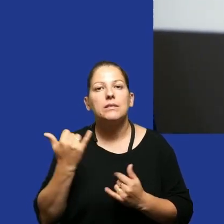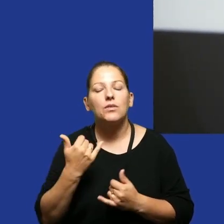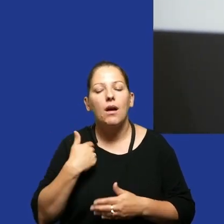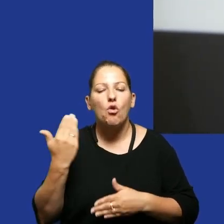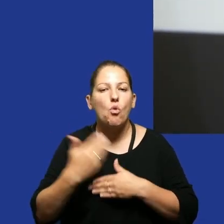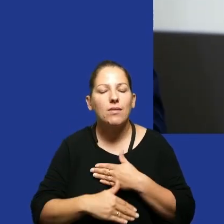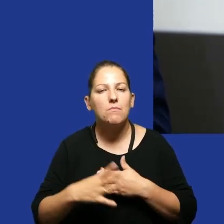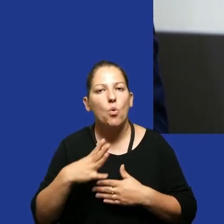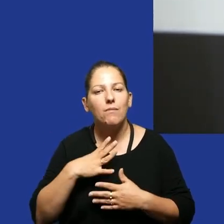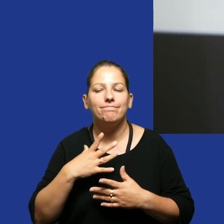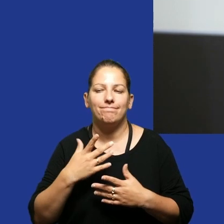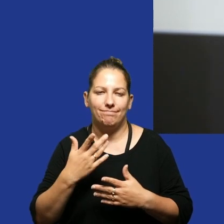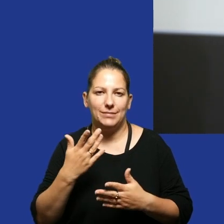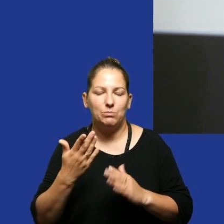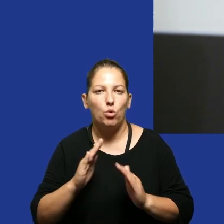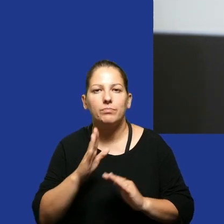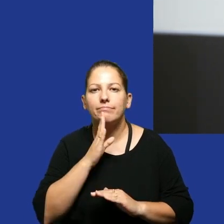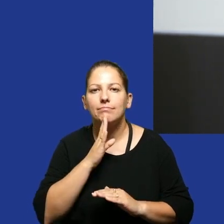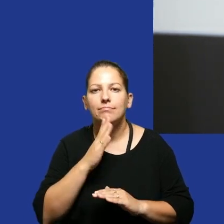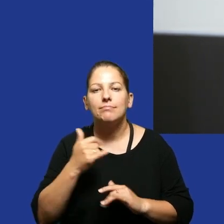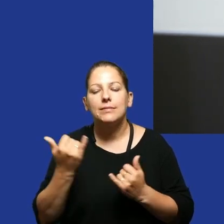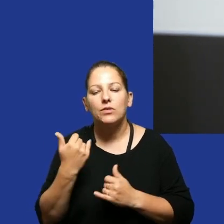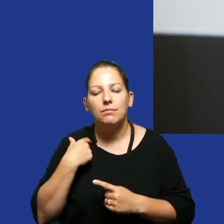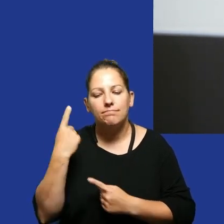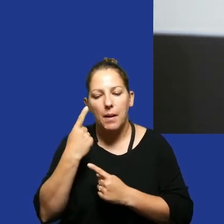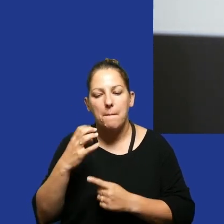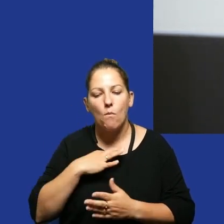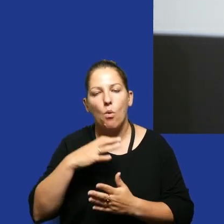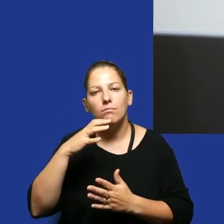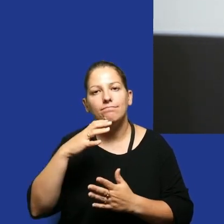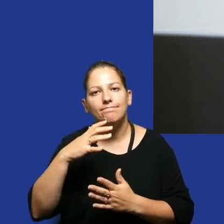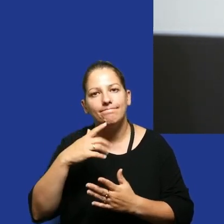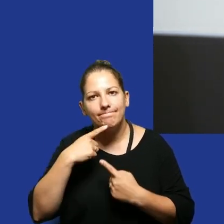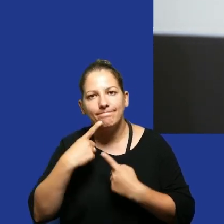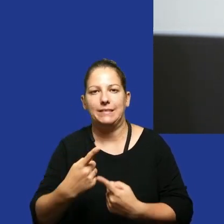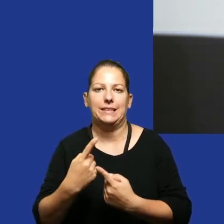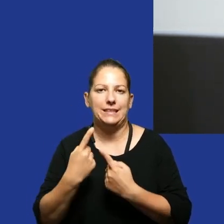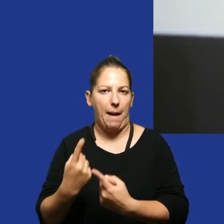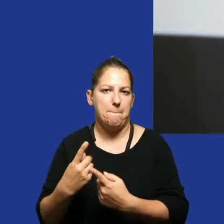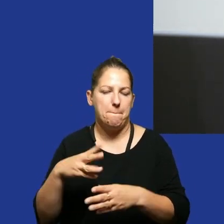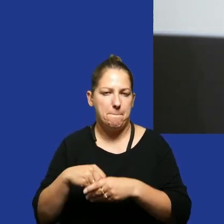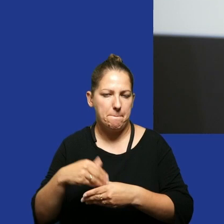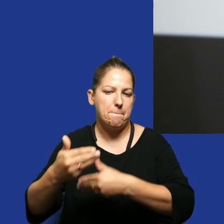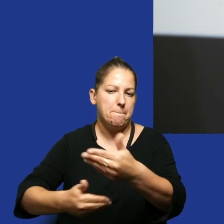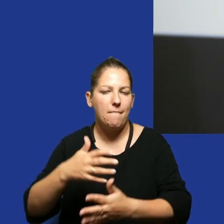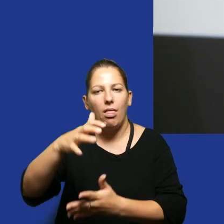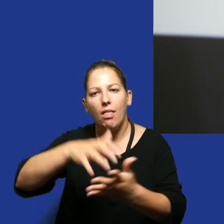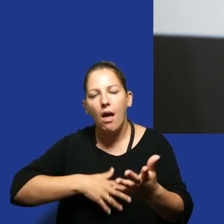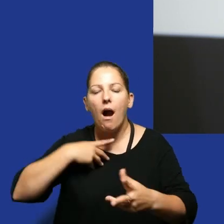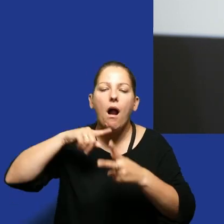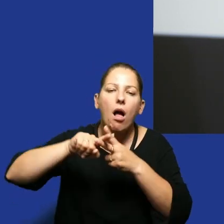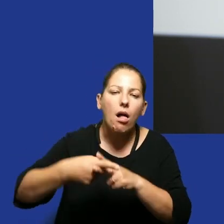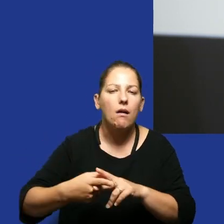mnie się kończyło w taki sposób ja wychodziłem z założenia że mój tekst ma się sam bronić że ja go puszczam on sobie sam żyje ja już w niego nie